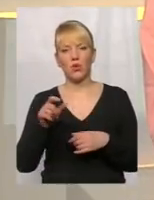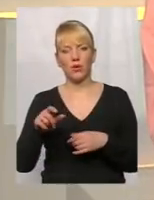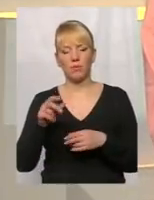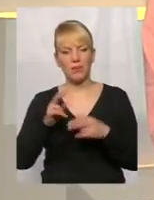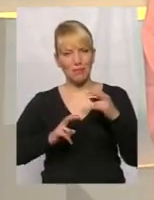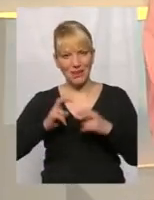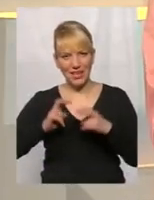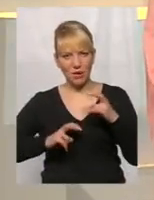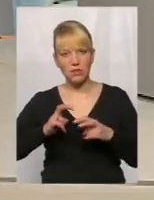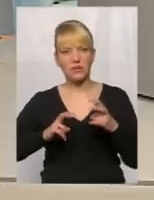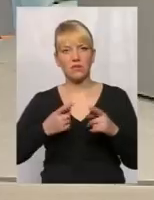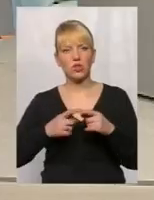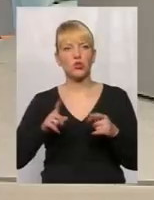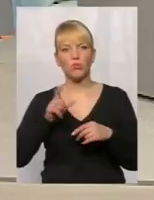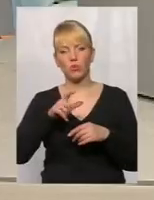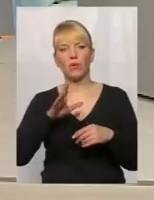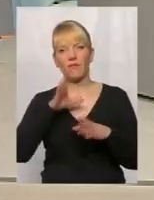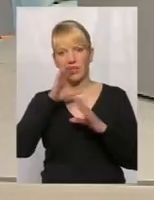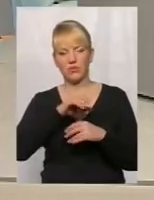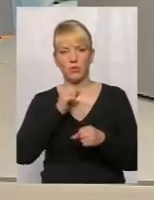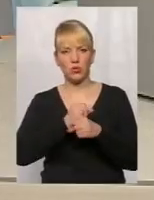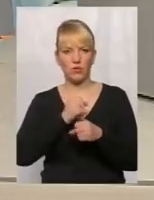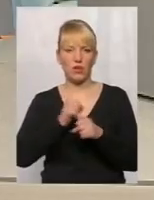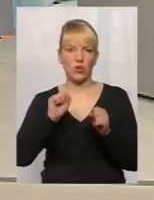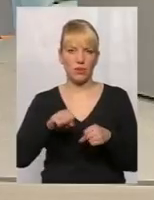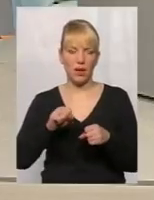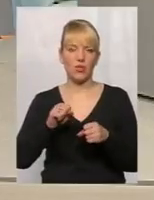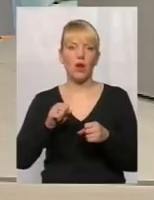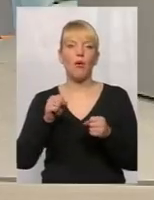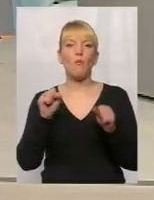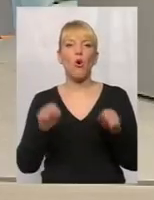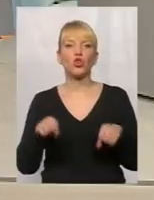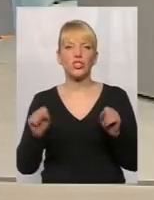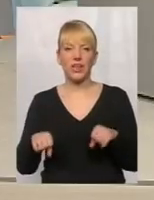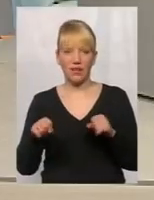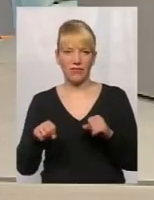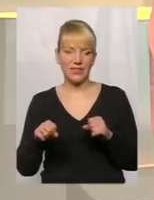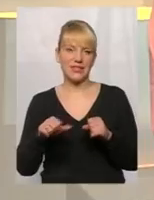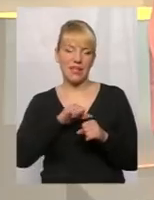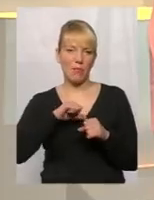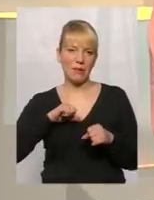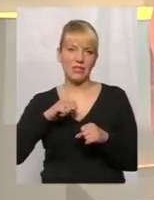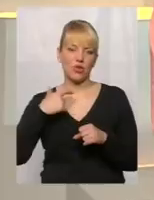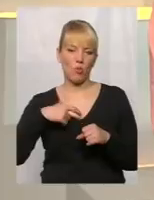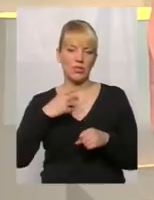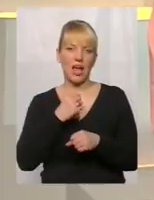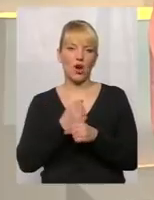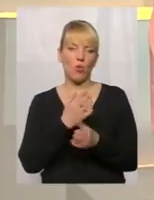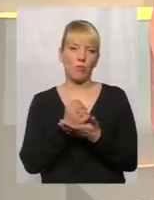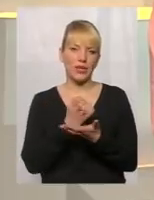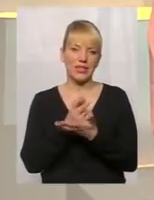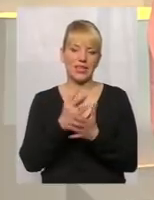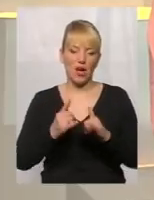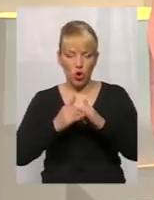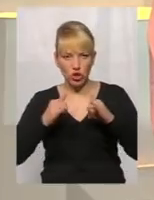аби воно ефективніше працювало і мало можливість саме заробити собі на розширення,